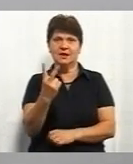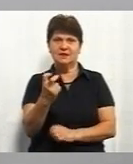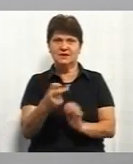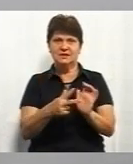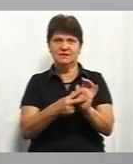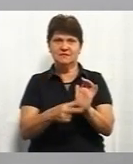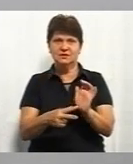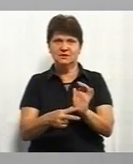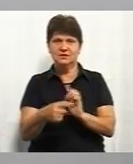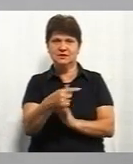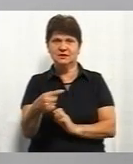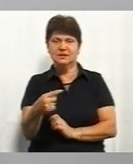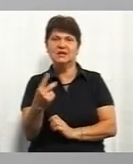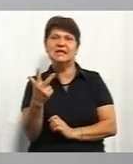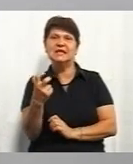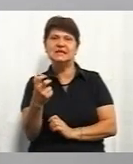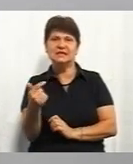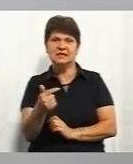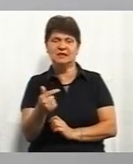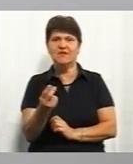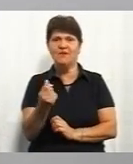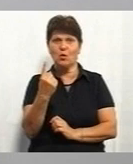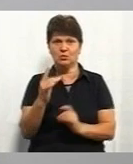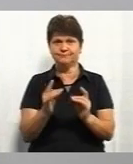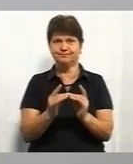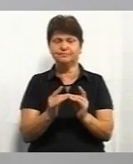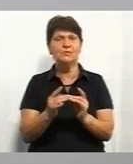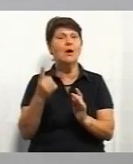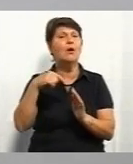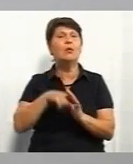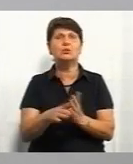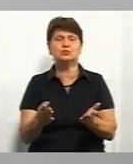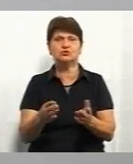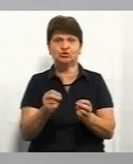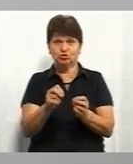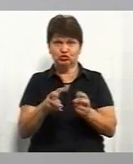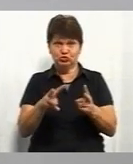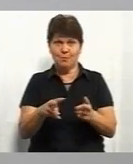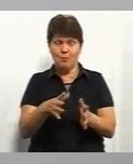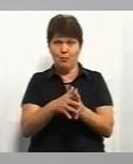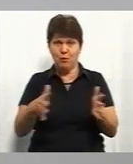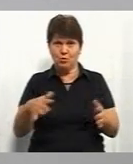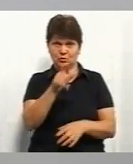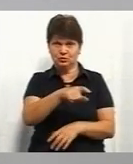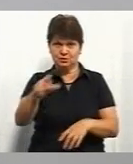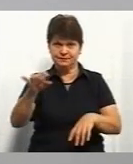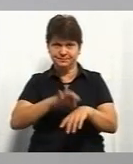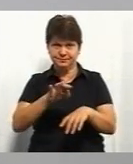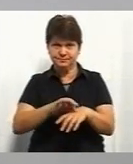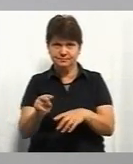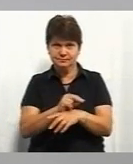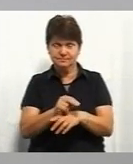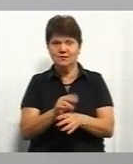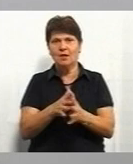-300 до 300 гривень вартість одного ліжкодня. Що це означає? Чим більше пацієнтів знаходиться на лікуванні, тим